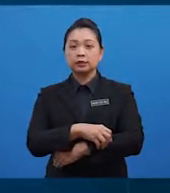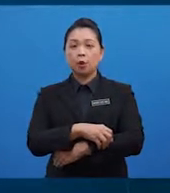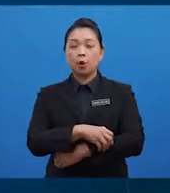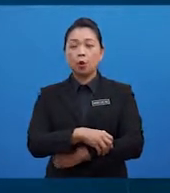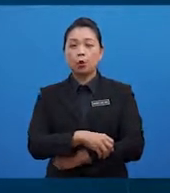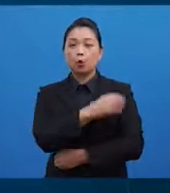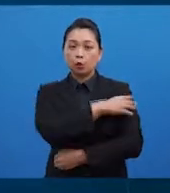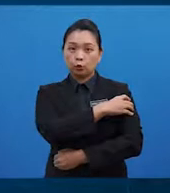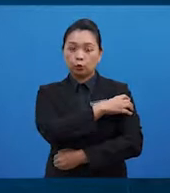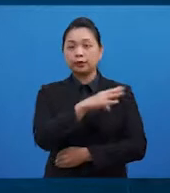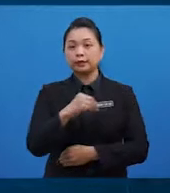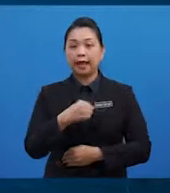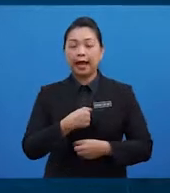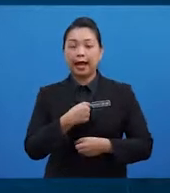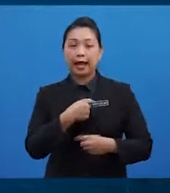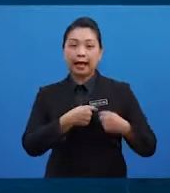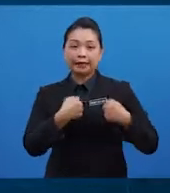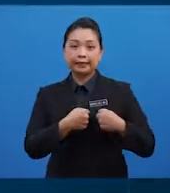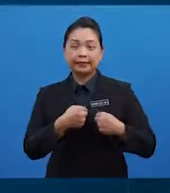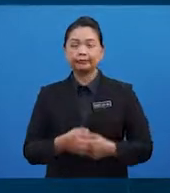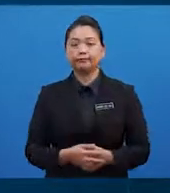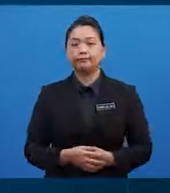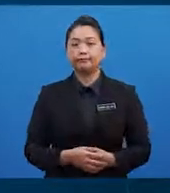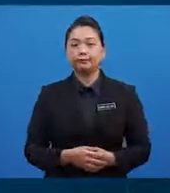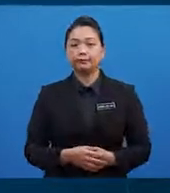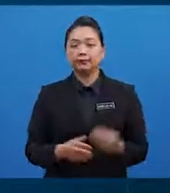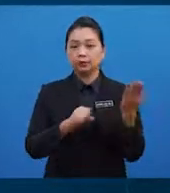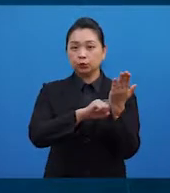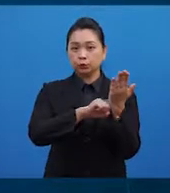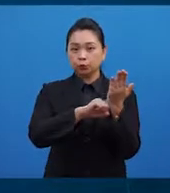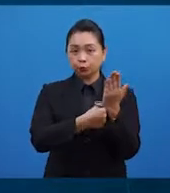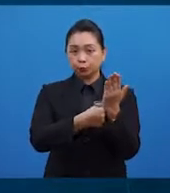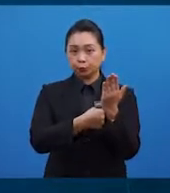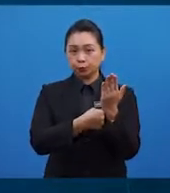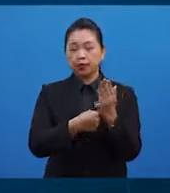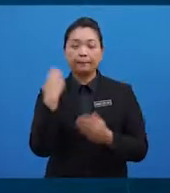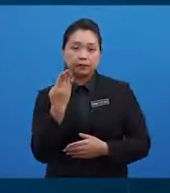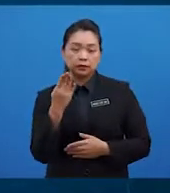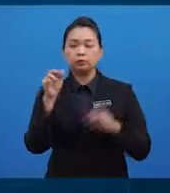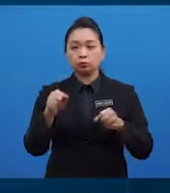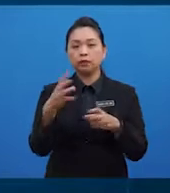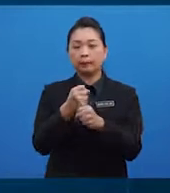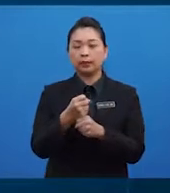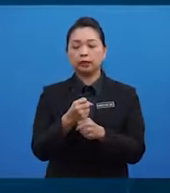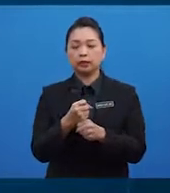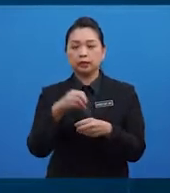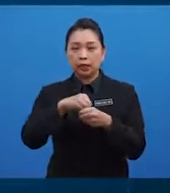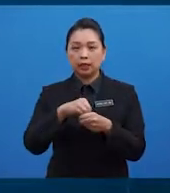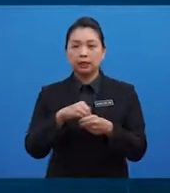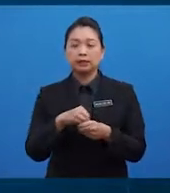hati. Sumber bagi karbohidrat adalah seperti nasi, roti,